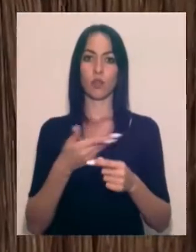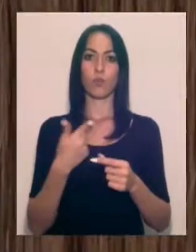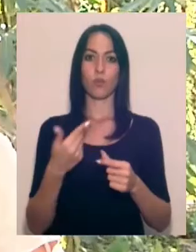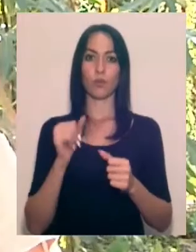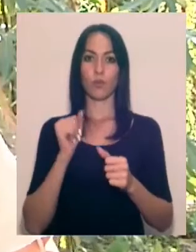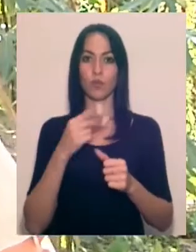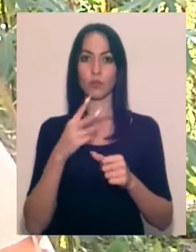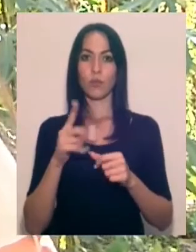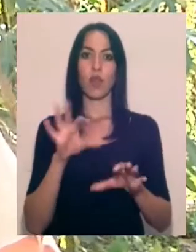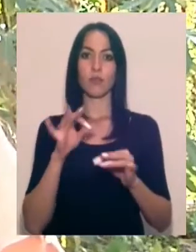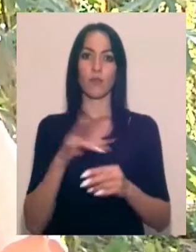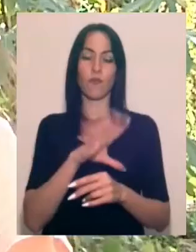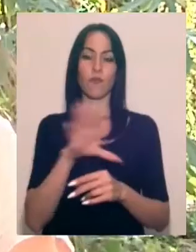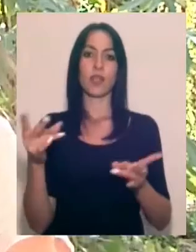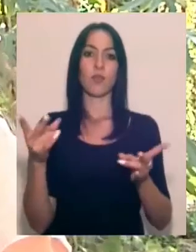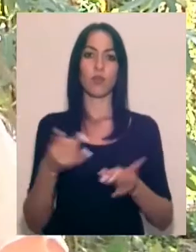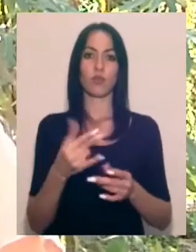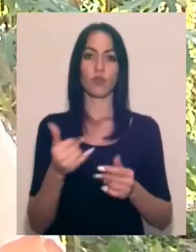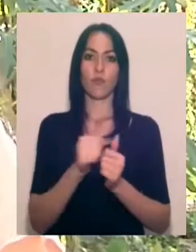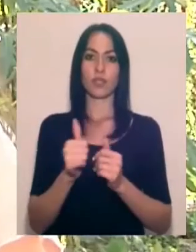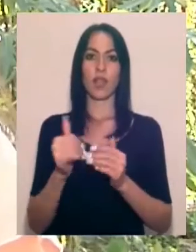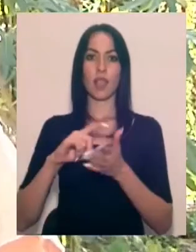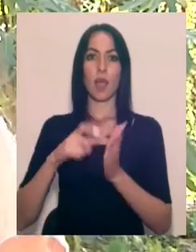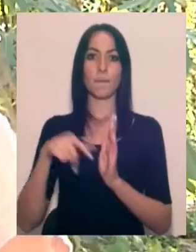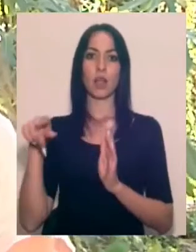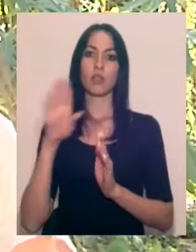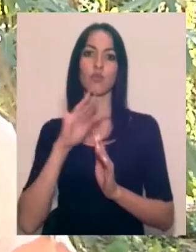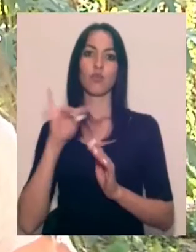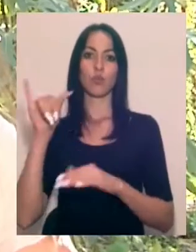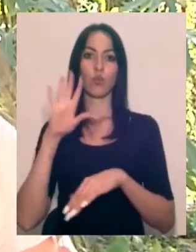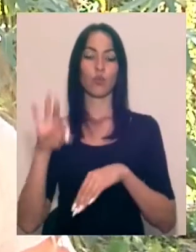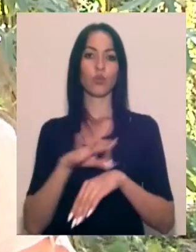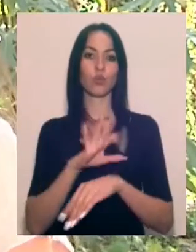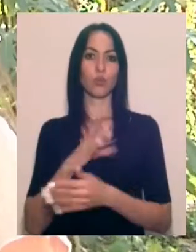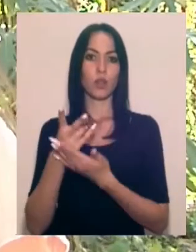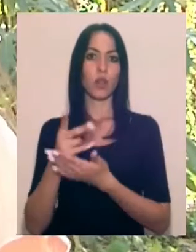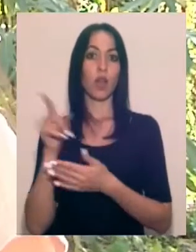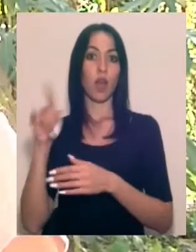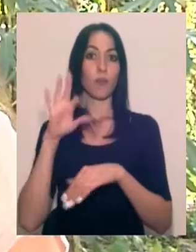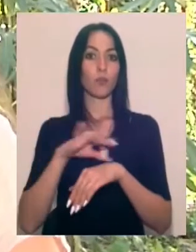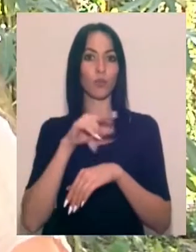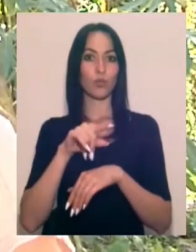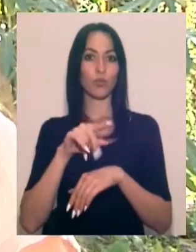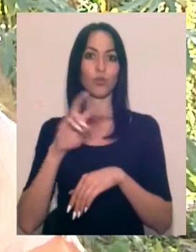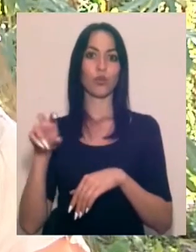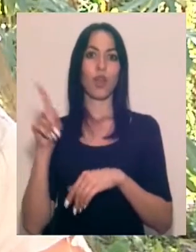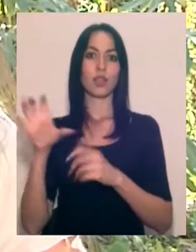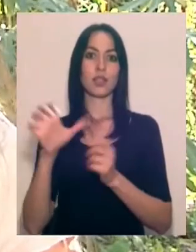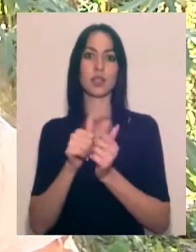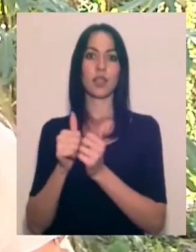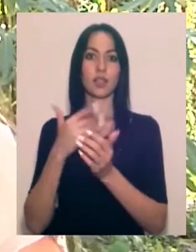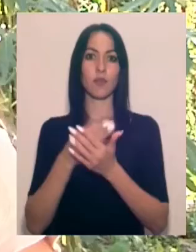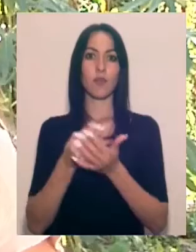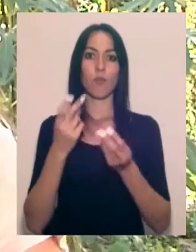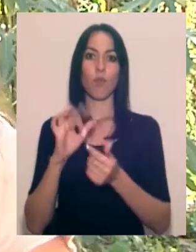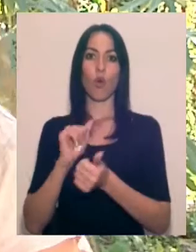це всім потрібно. В сусідній палаті у нас, у мене жінка лежала, у мене муж був, то тот муж, вони зі сі сусідом своїм просто